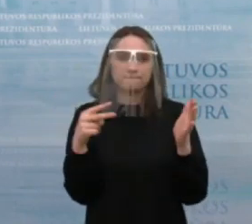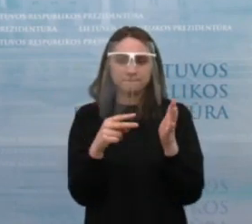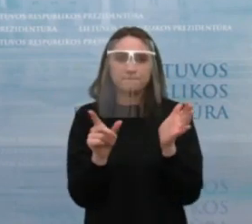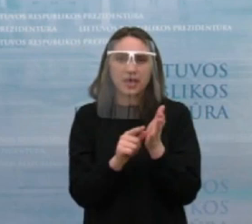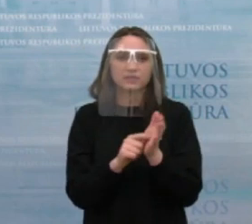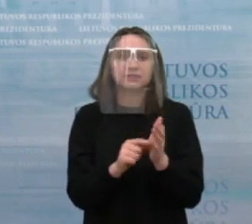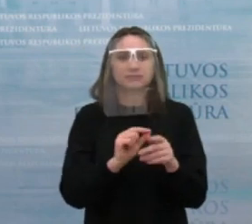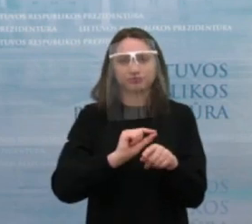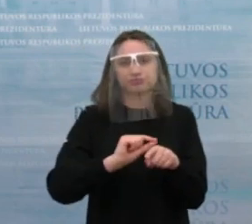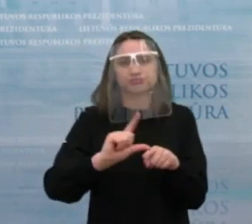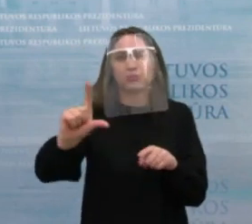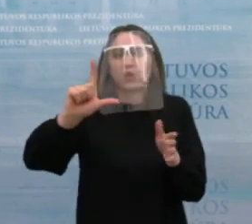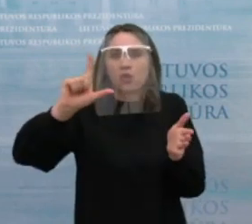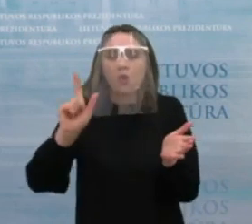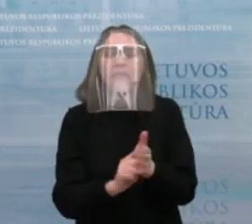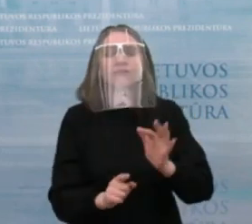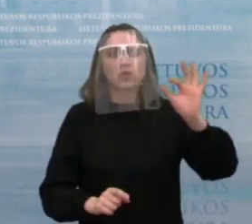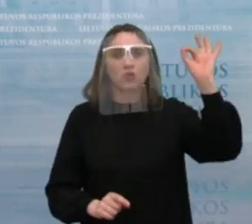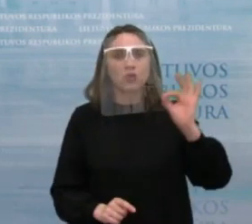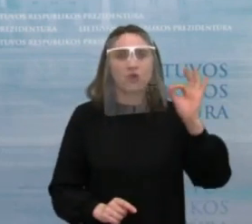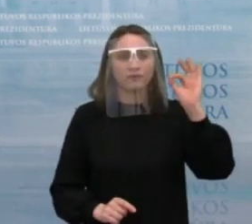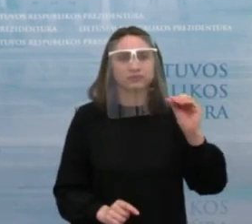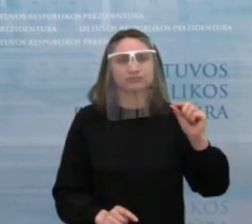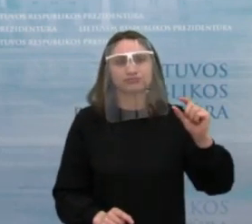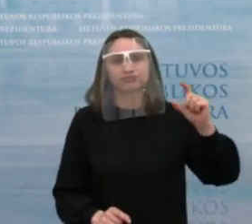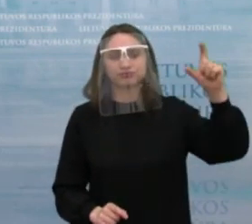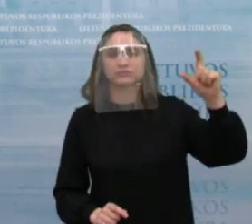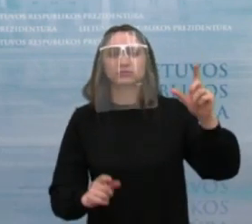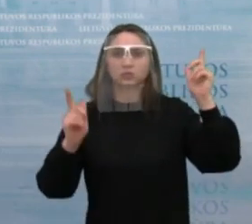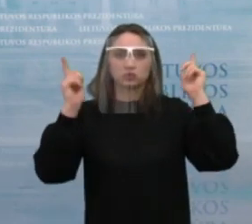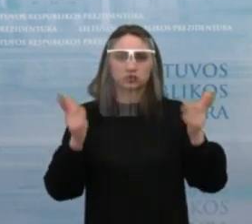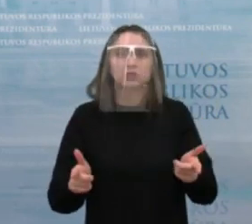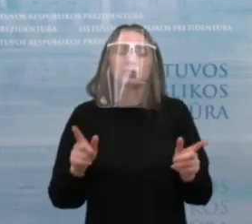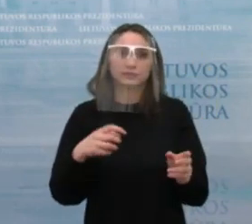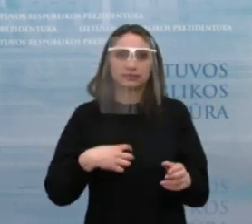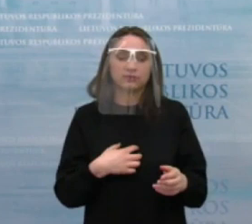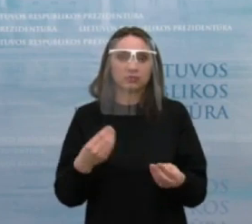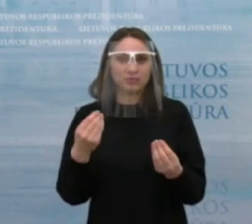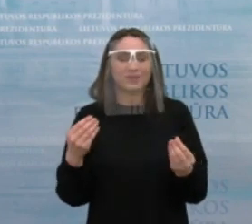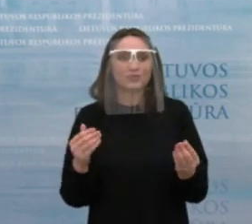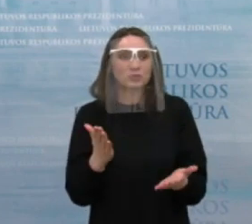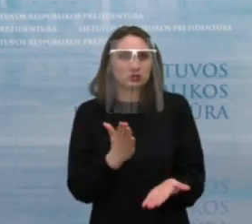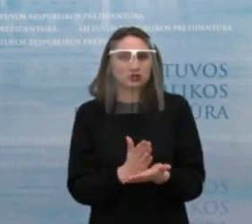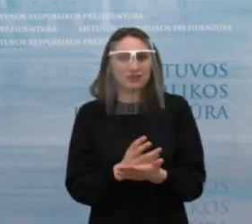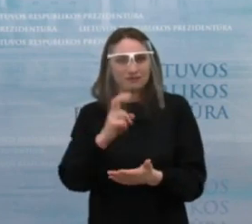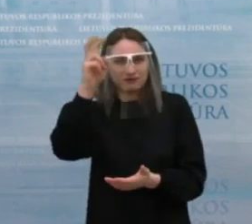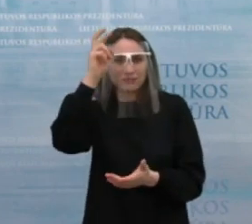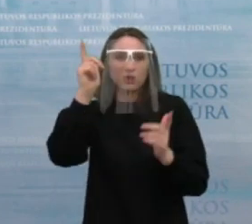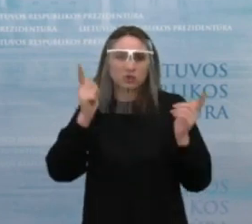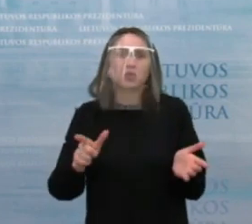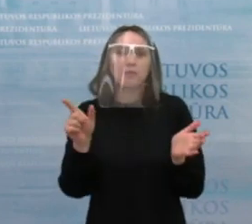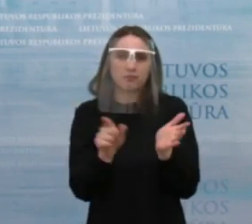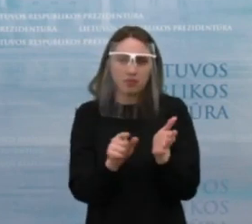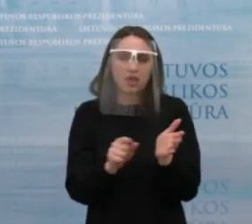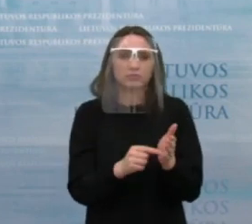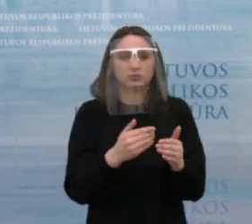didinimą, aišku, tai bus irgi susijęs su galimybė turėti tvarius tam išteklius, bet tikslas aukeliame, kad pensijos